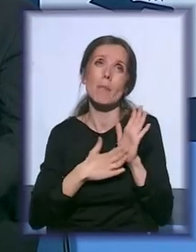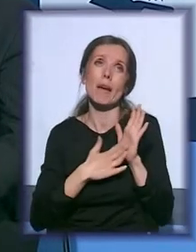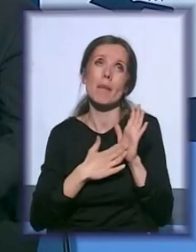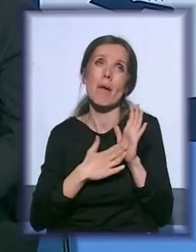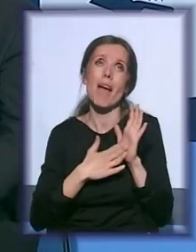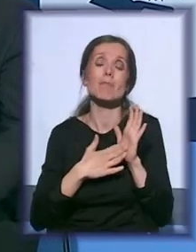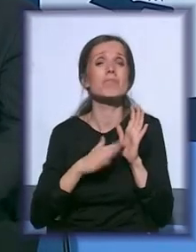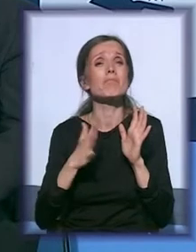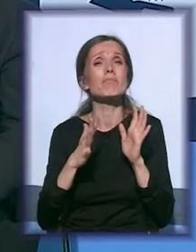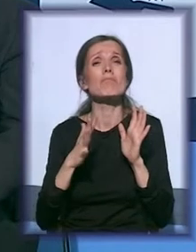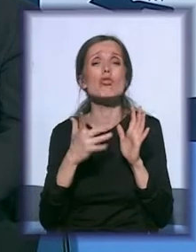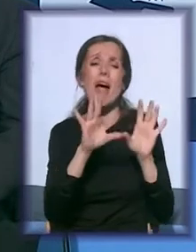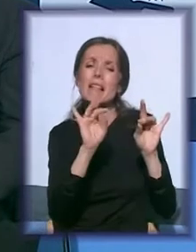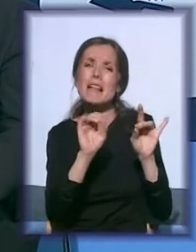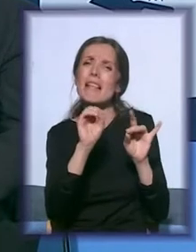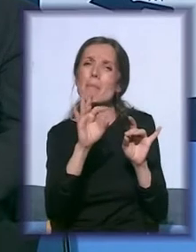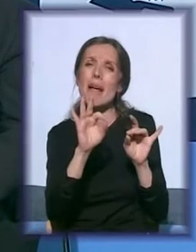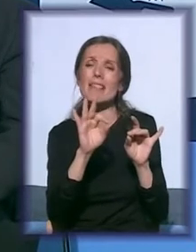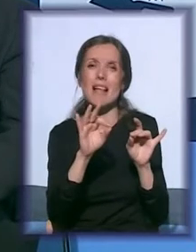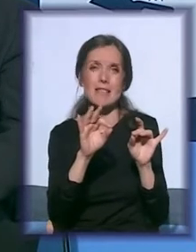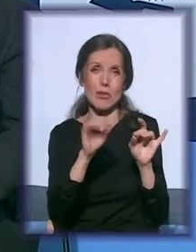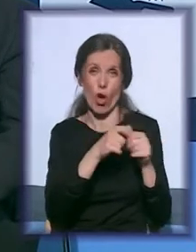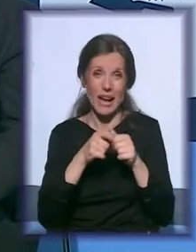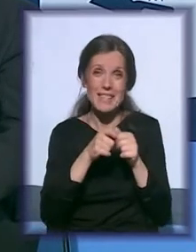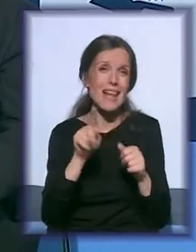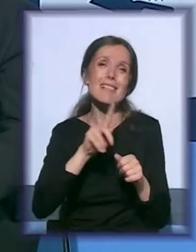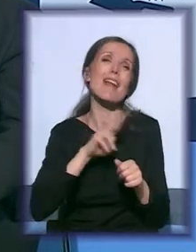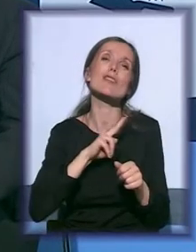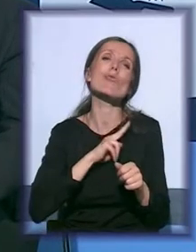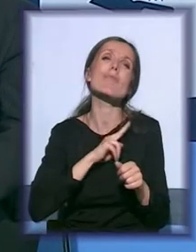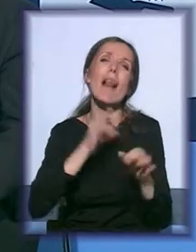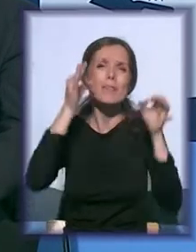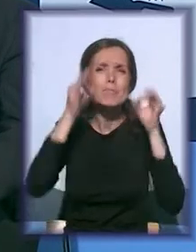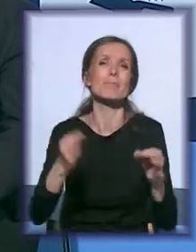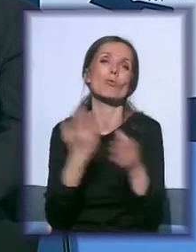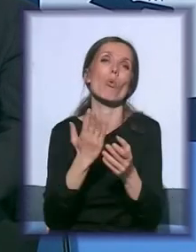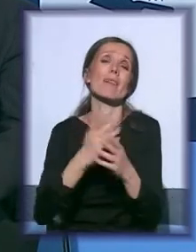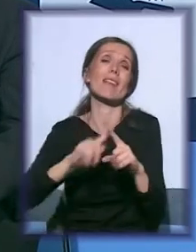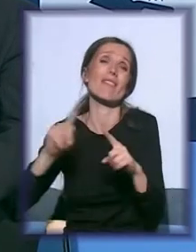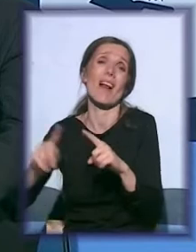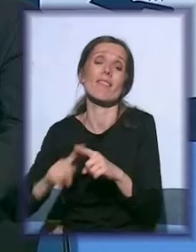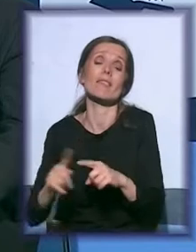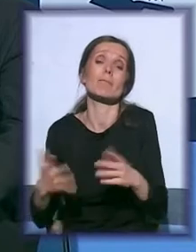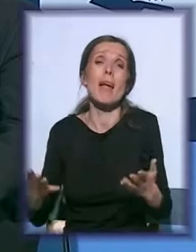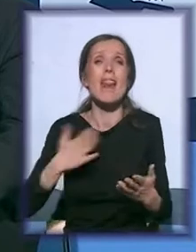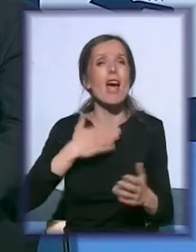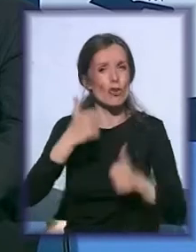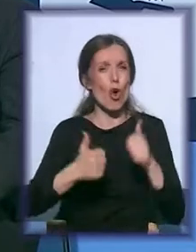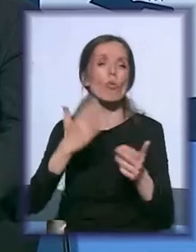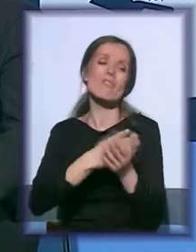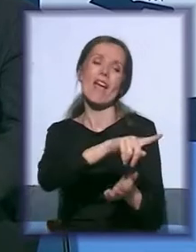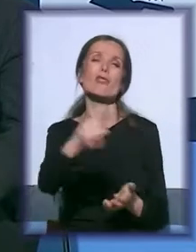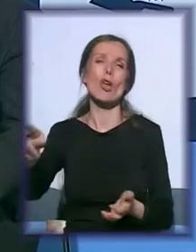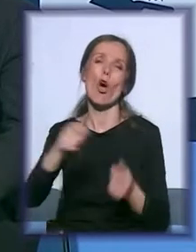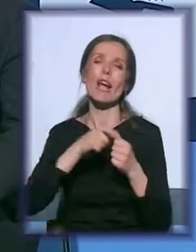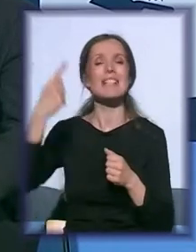samo desetak ili 15 organizacija nisu imali kompletnu dokumentaciju. Znači na našem konkursu organizacije već znaju dobro šta